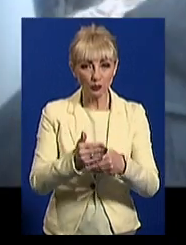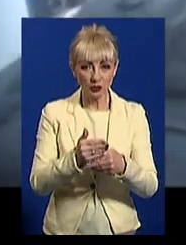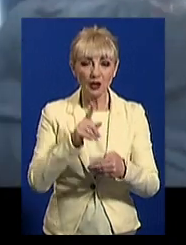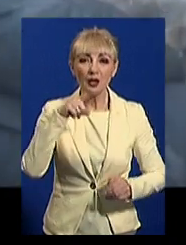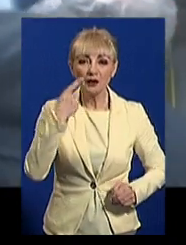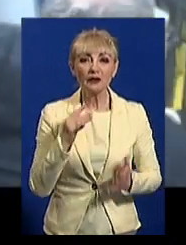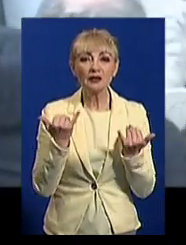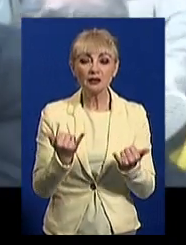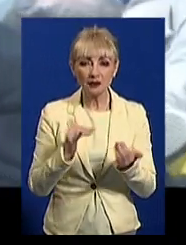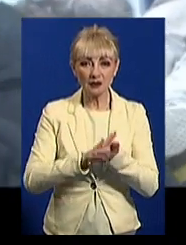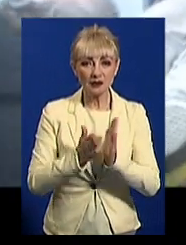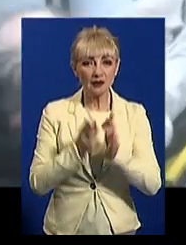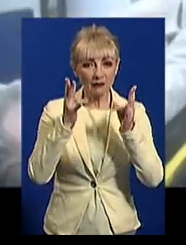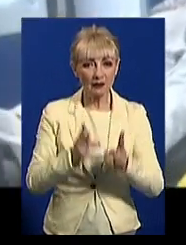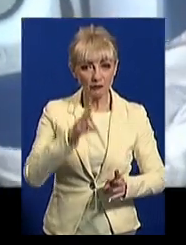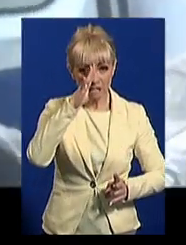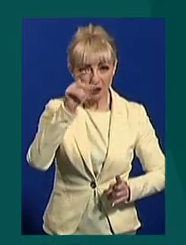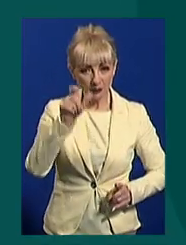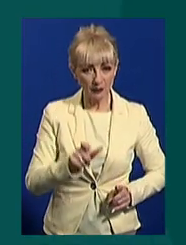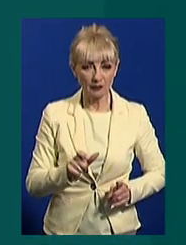Каже, нині стан травмованого стабільний.